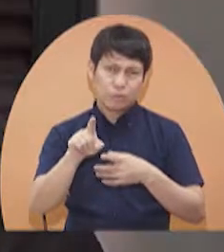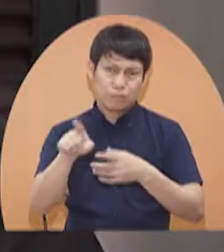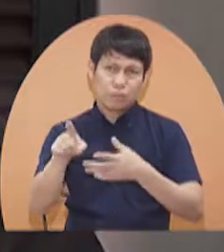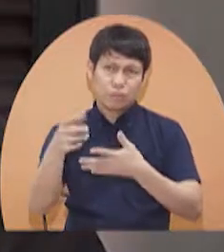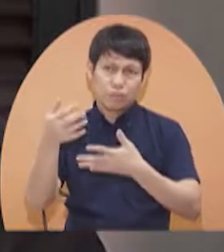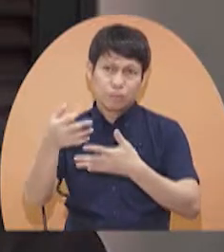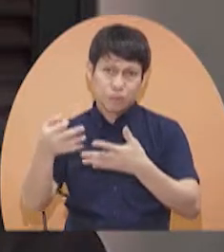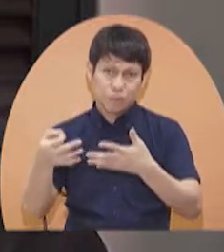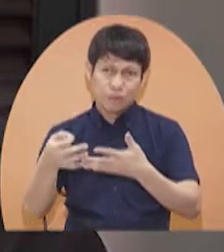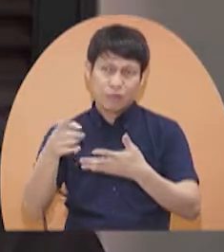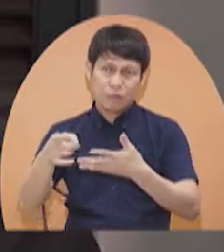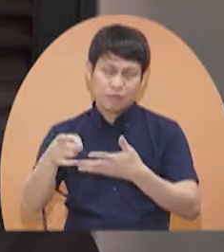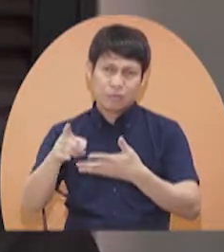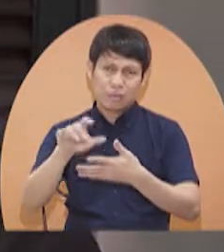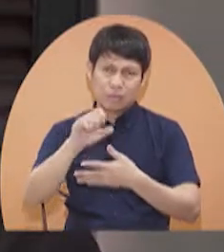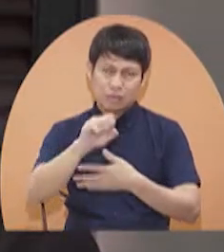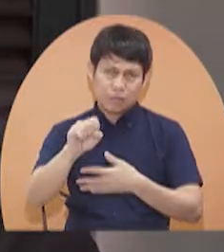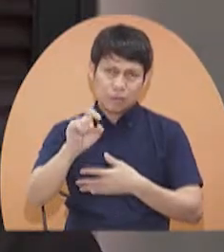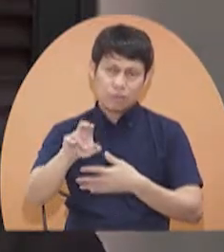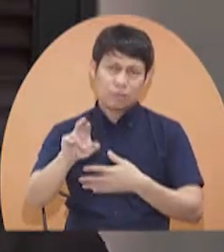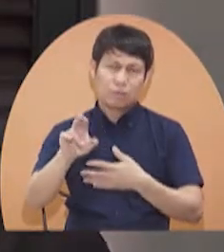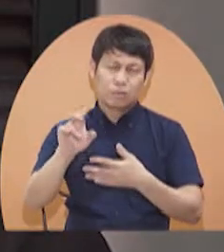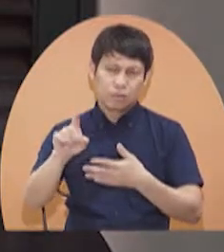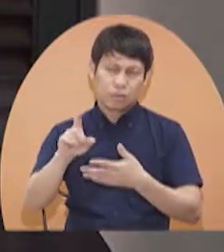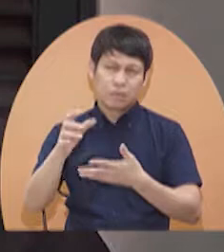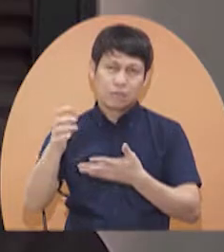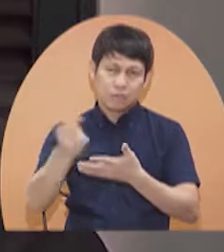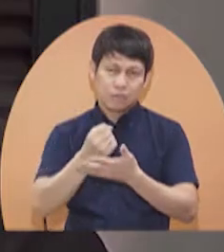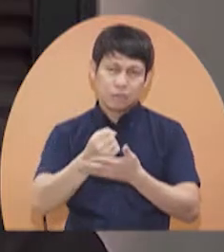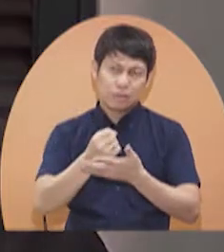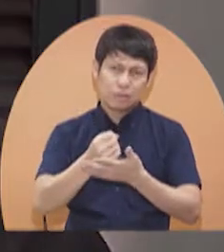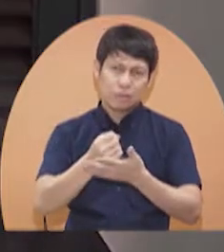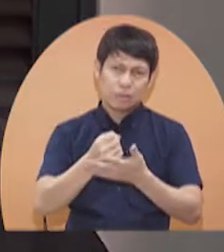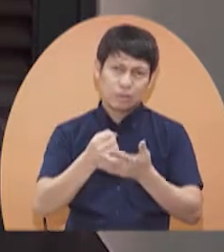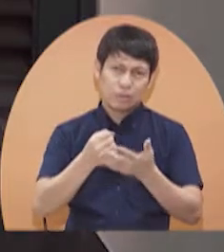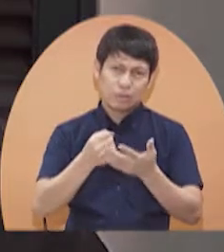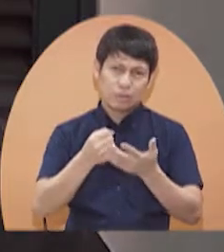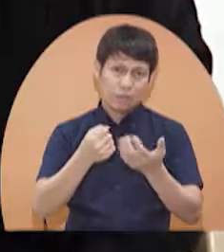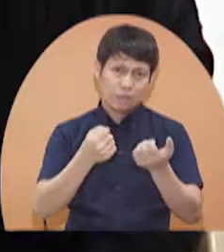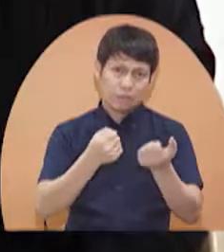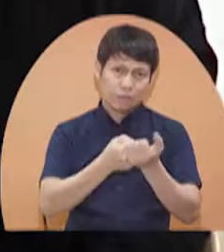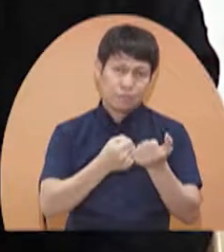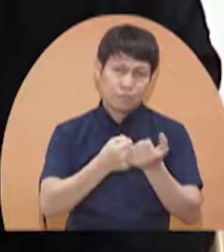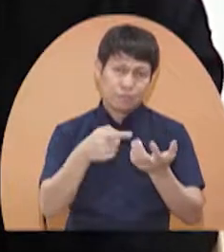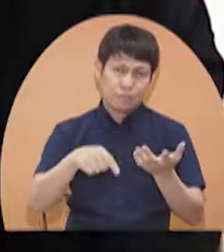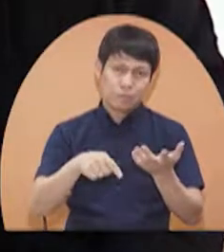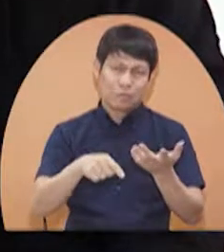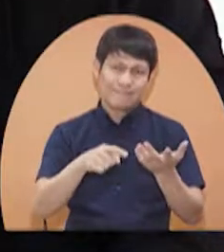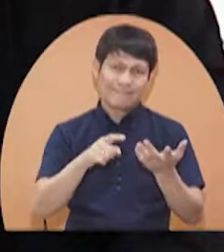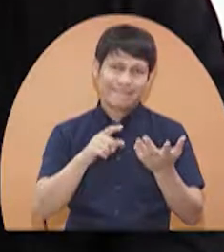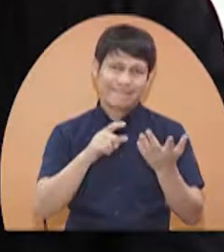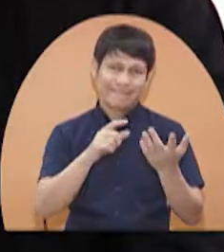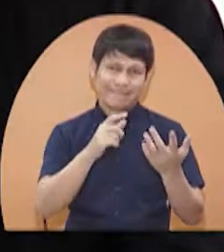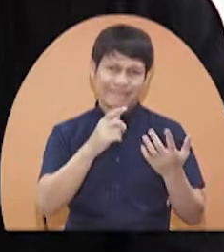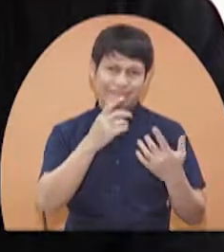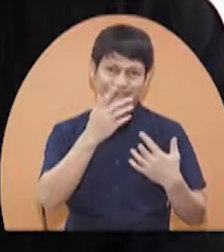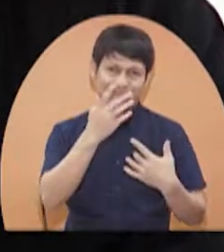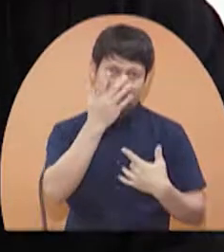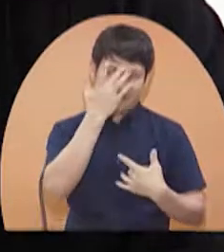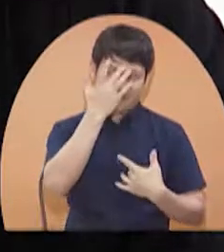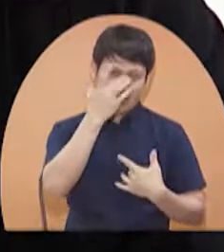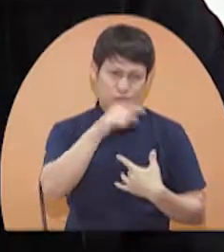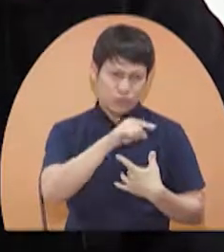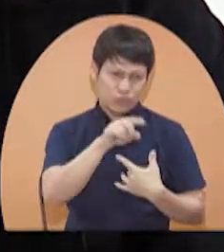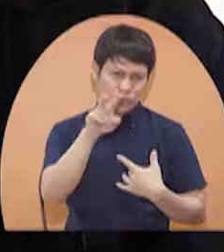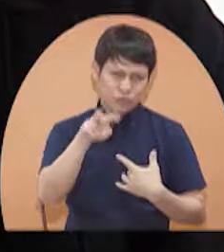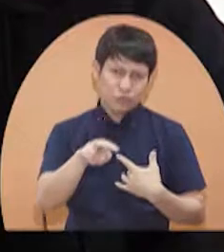agencies natin tulad ng SSS para makapag-claim naman po kung may pang-tustos ako panggamot. Masakit para